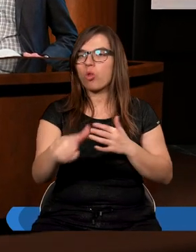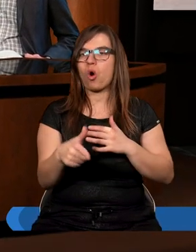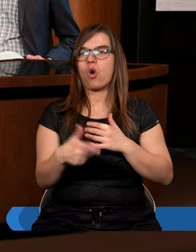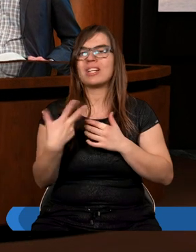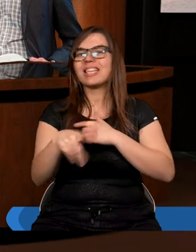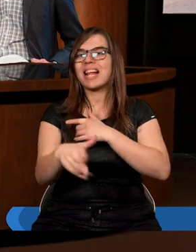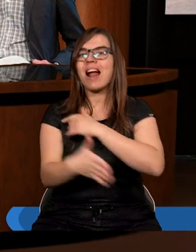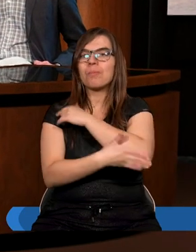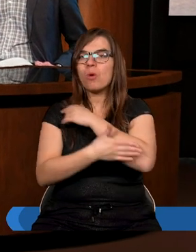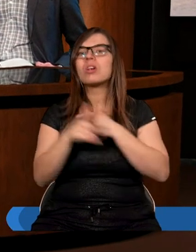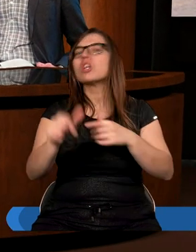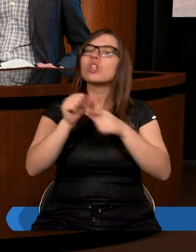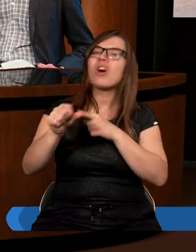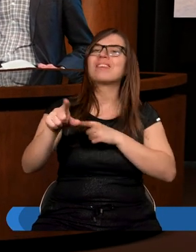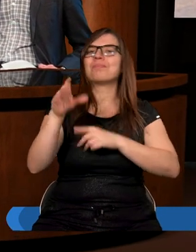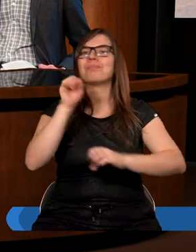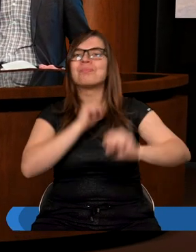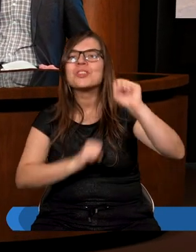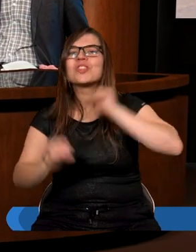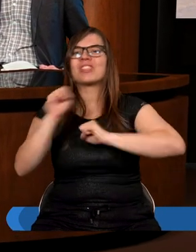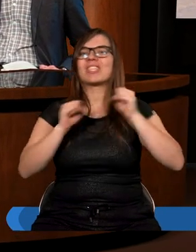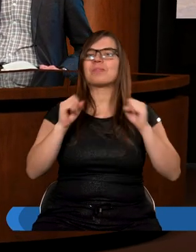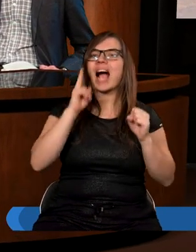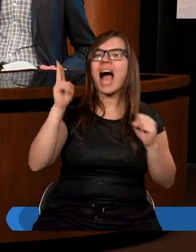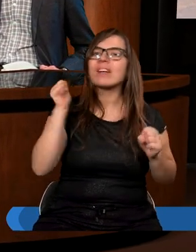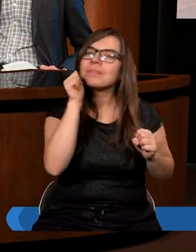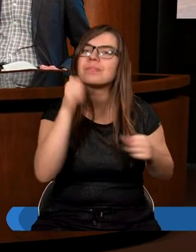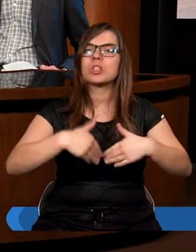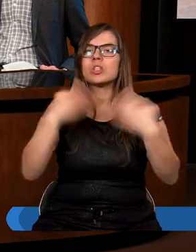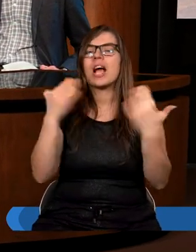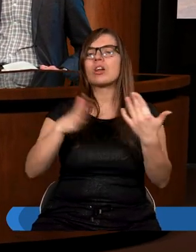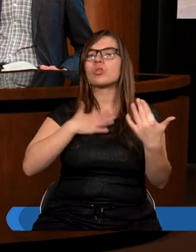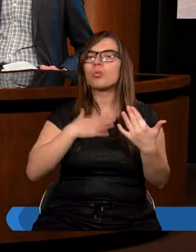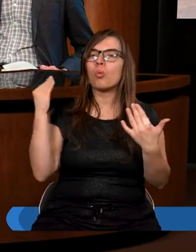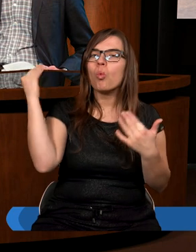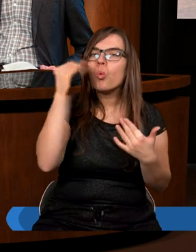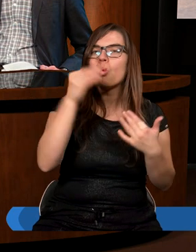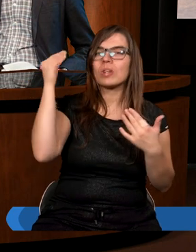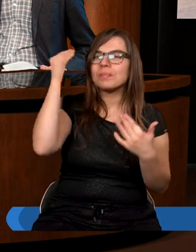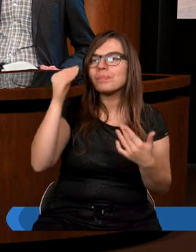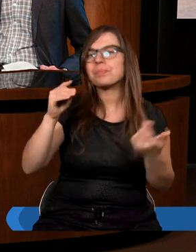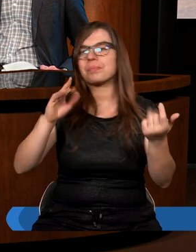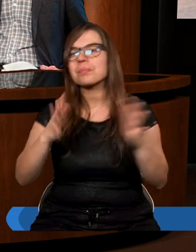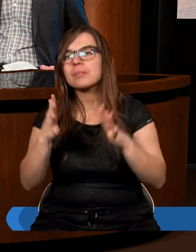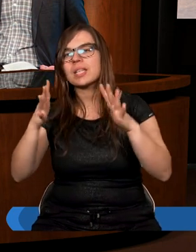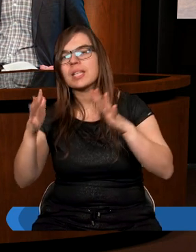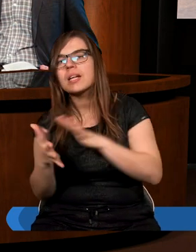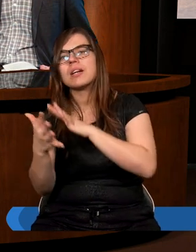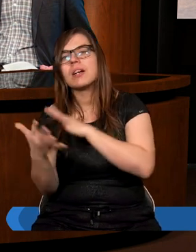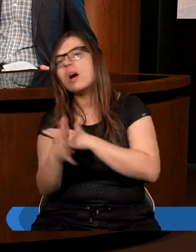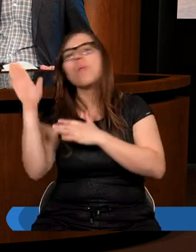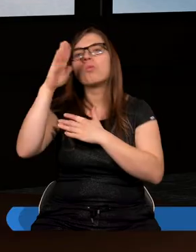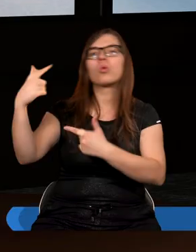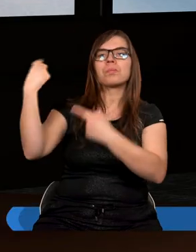są ćwiczenia. To jest każdego dnia po prostu stawianie czoła tym sytuacjom, przed którymi Pan Bóg nastawia lub